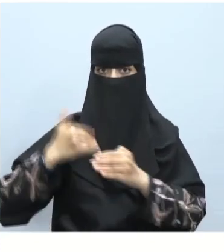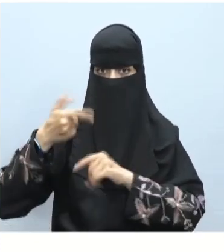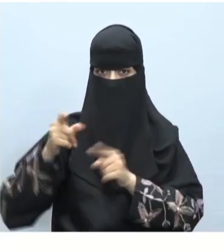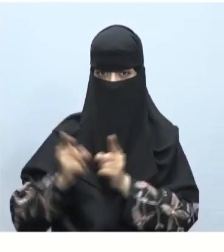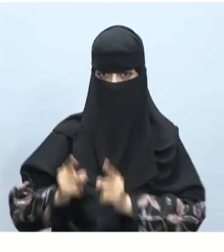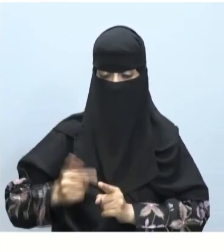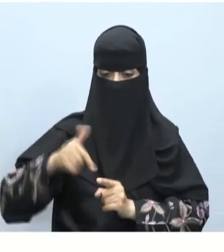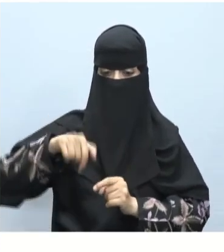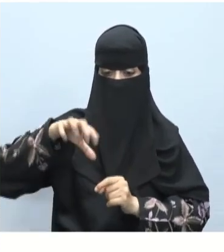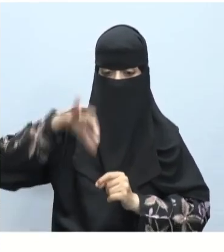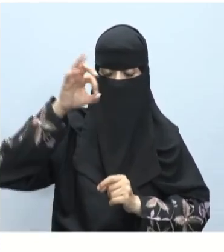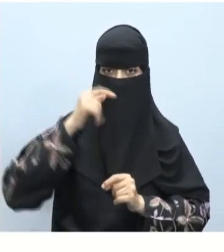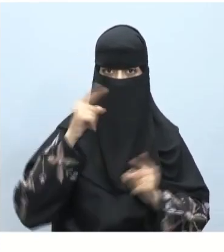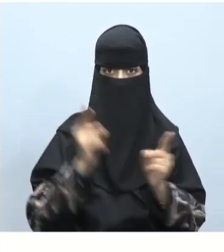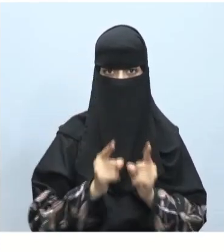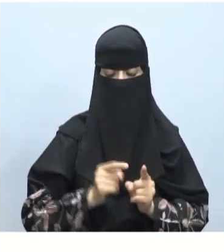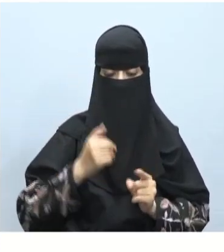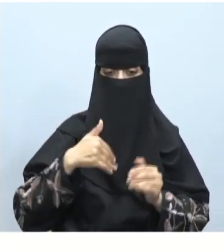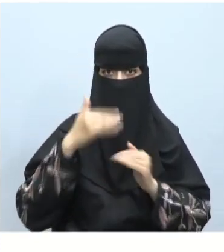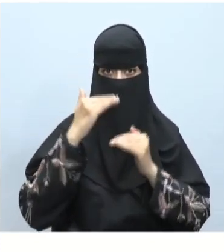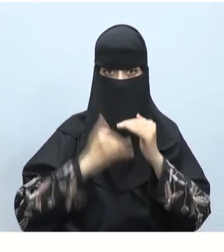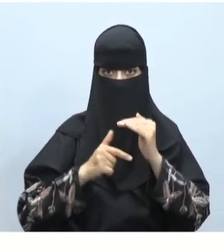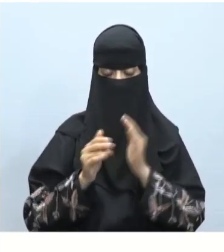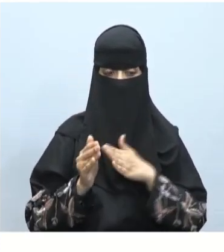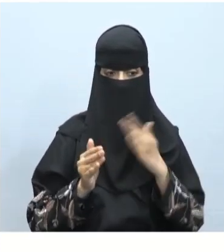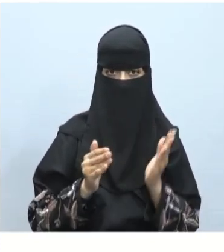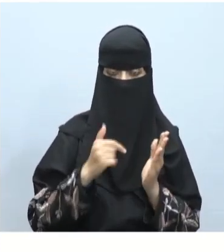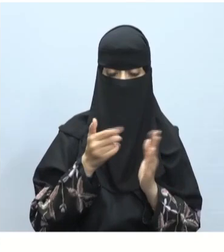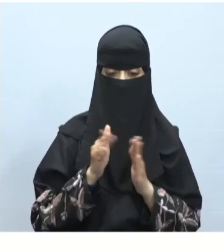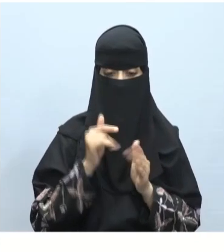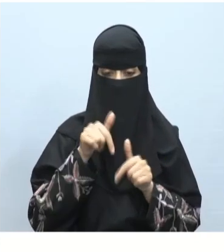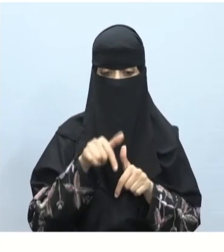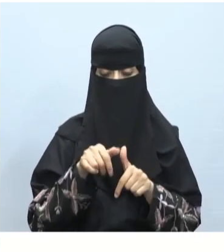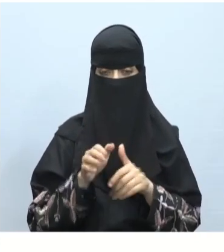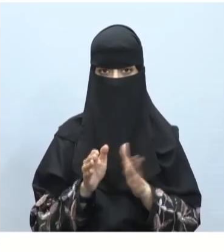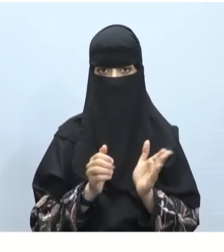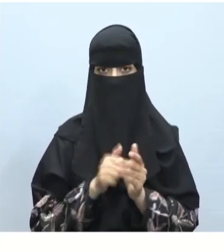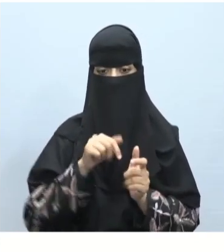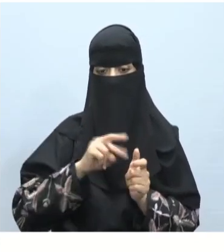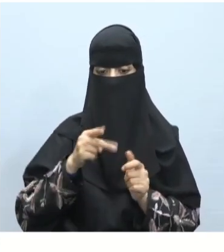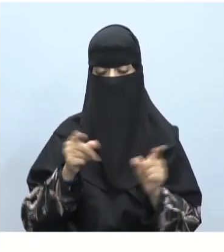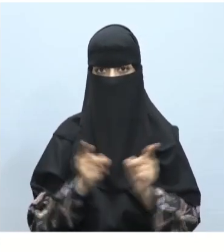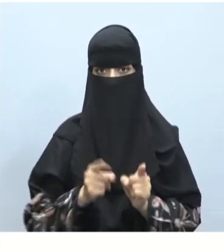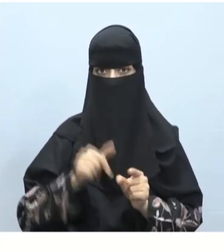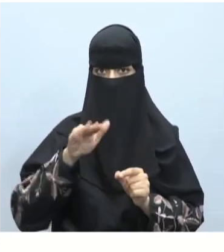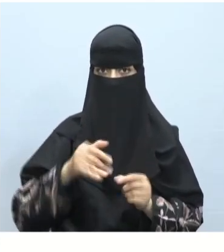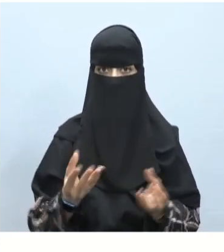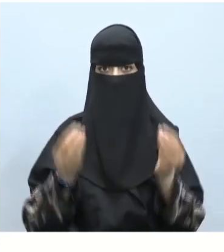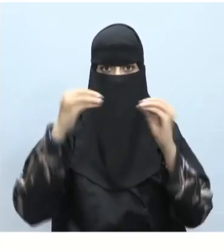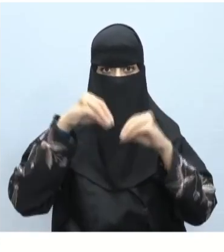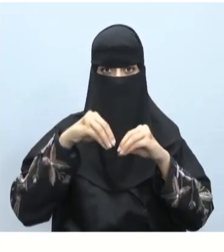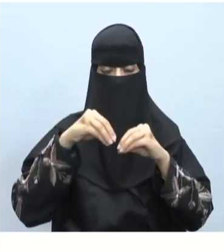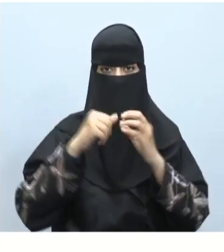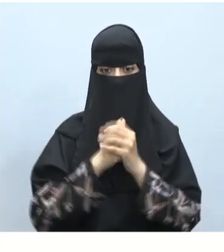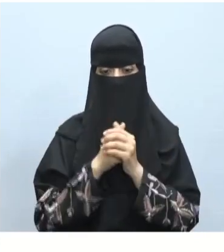تحديدها نضغط على تحديد في أسفل الزاوية السفلية اليمنى بالضغط على تحديد سيتم إضافة